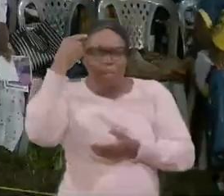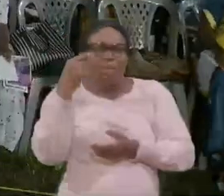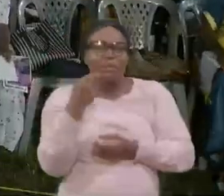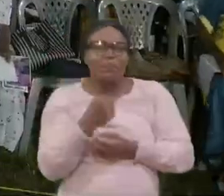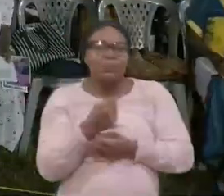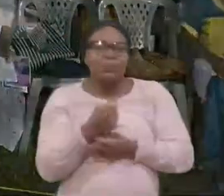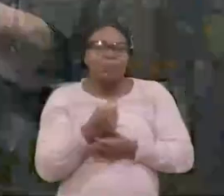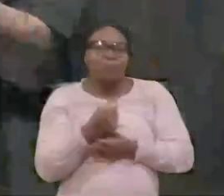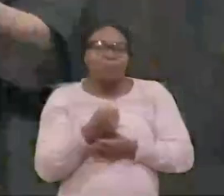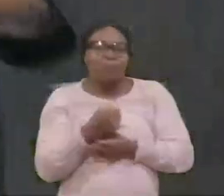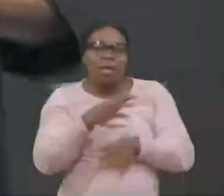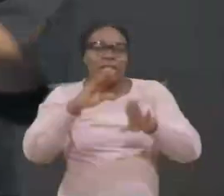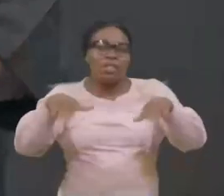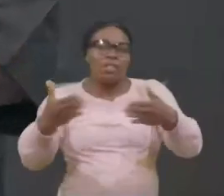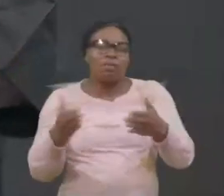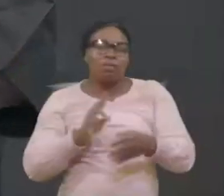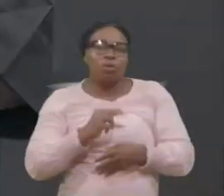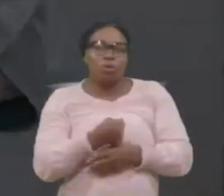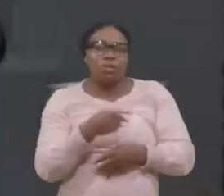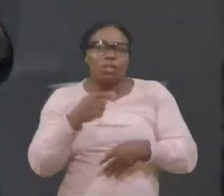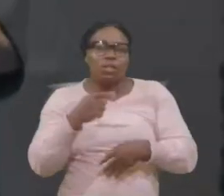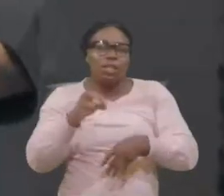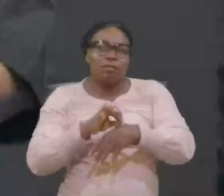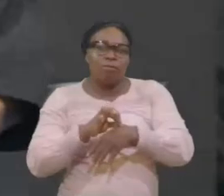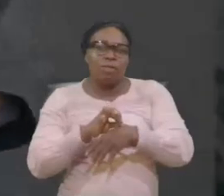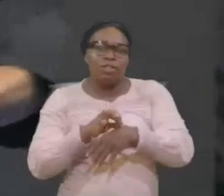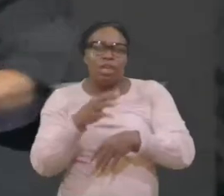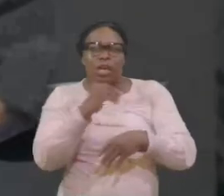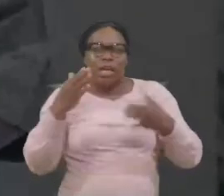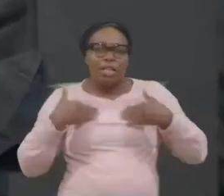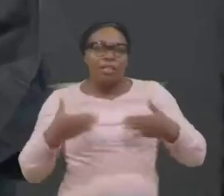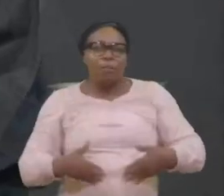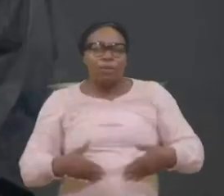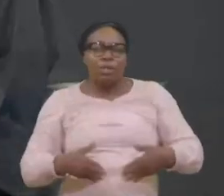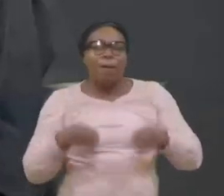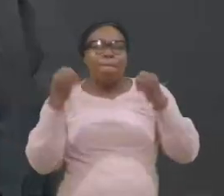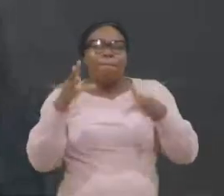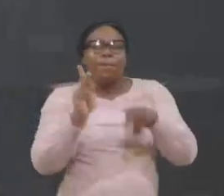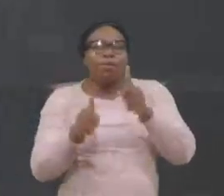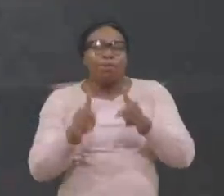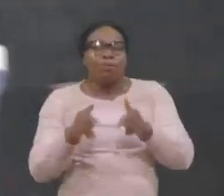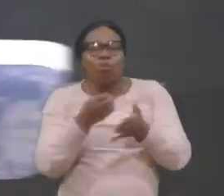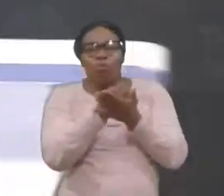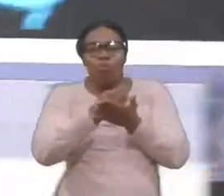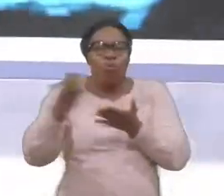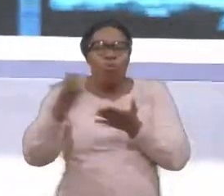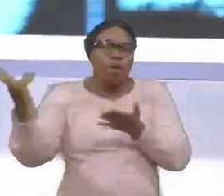beauté la chair le corps dans le beaucoup ils gaspillent tout cela